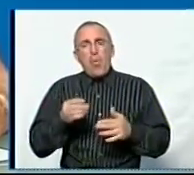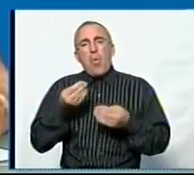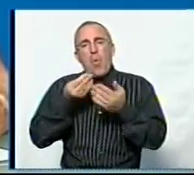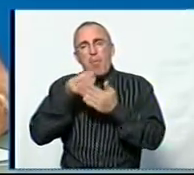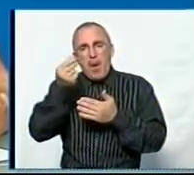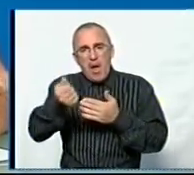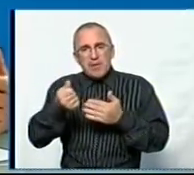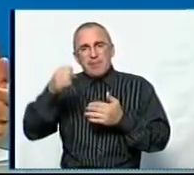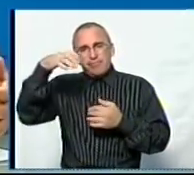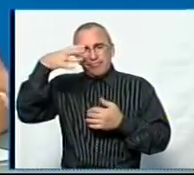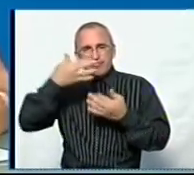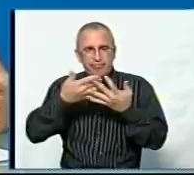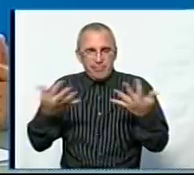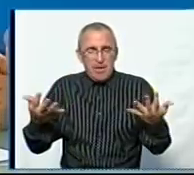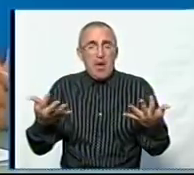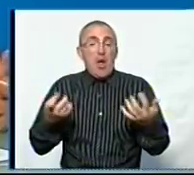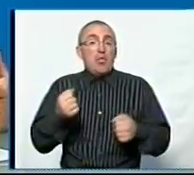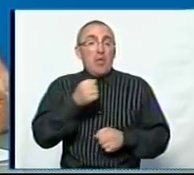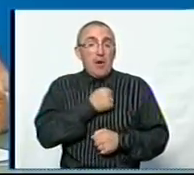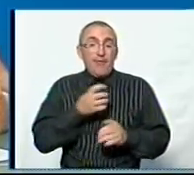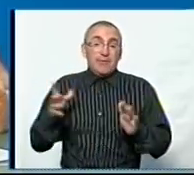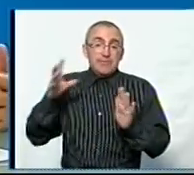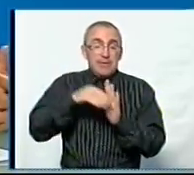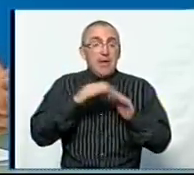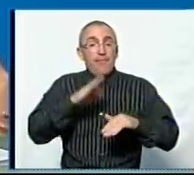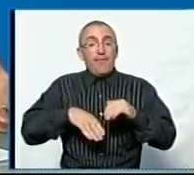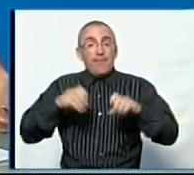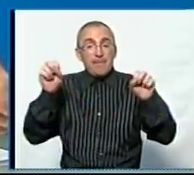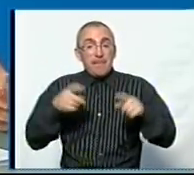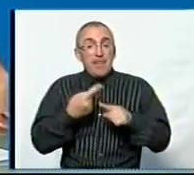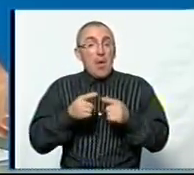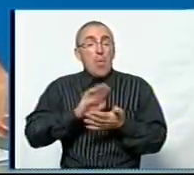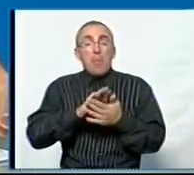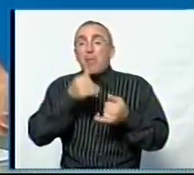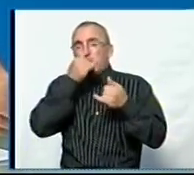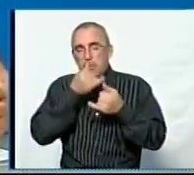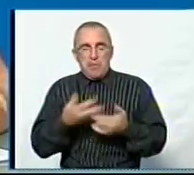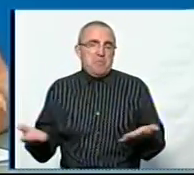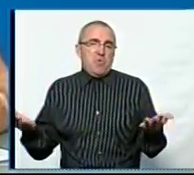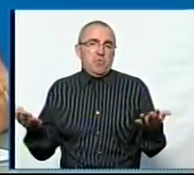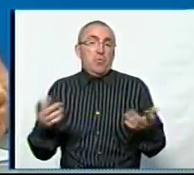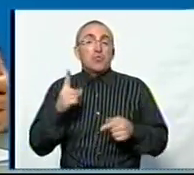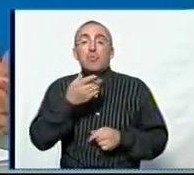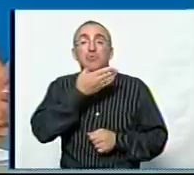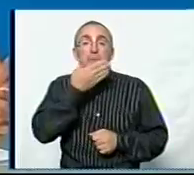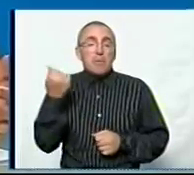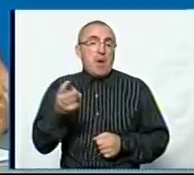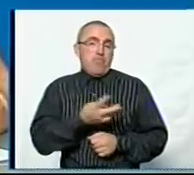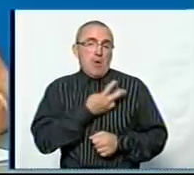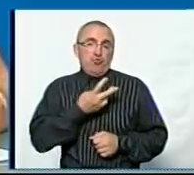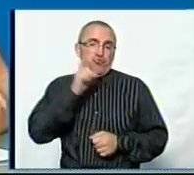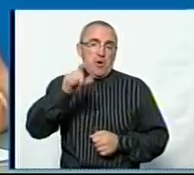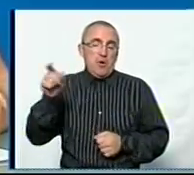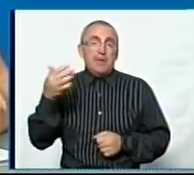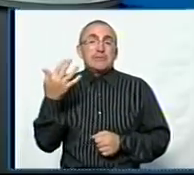комунальних послуг, але, на жаль, залучити фахівців навіть при таких умовах ми не можемо, тому що немає бажаючих.